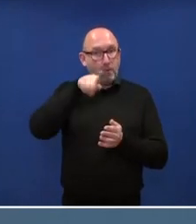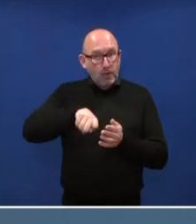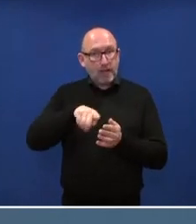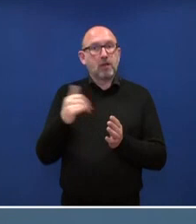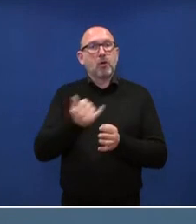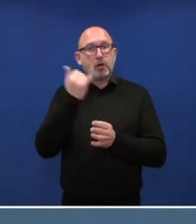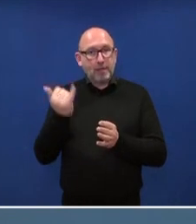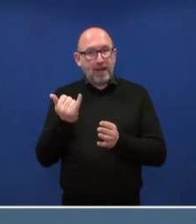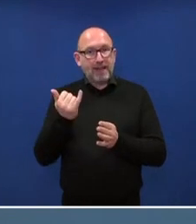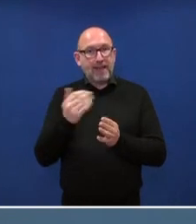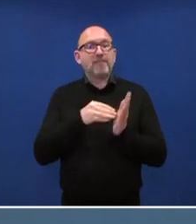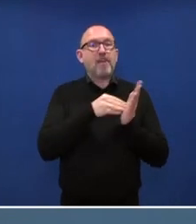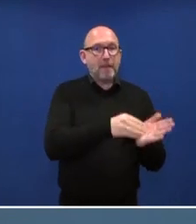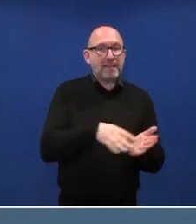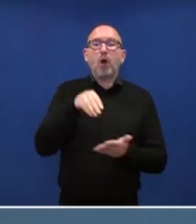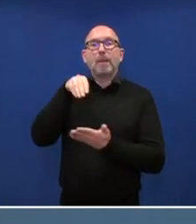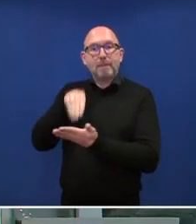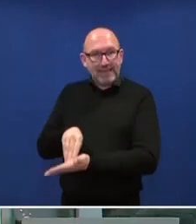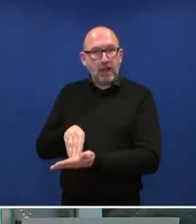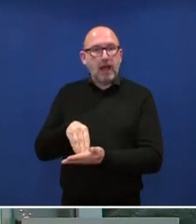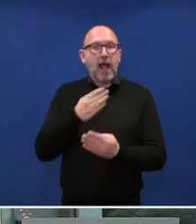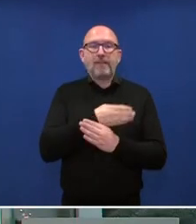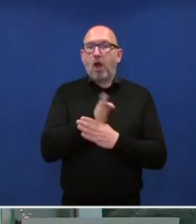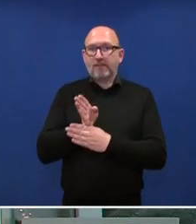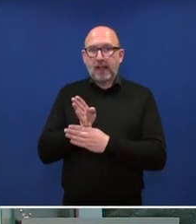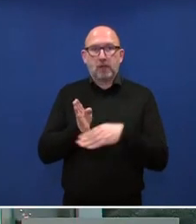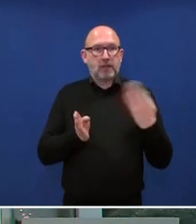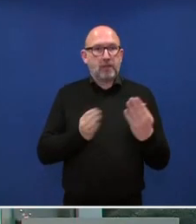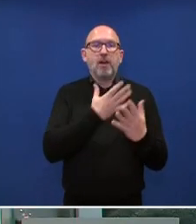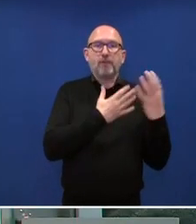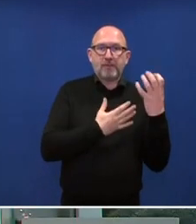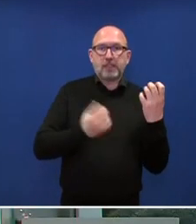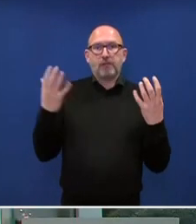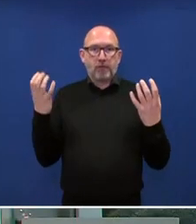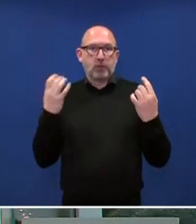zwischen Vermieter und Mieter dann entsprechend aufgeteilt werden. Hälfte, Hälfte.